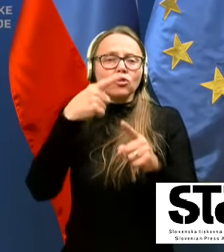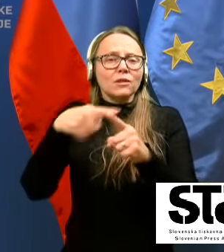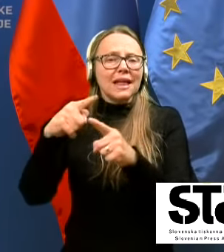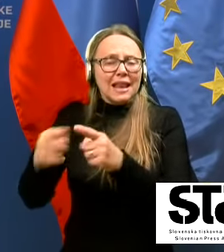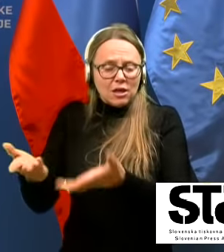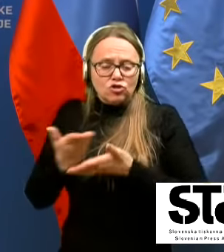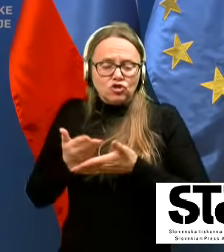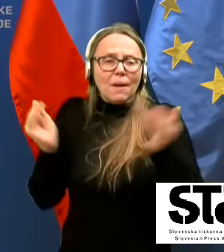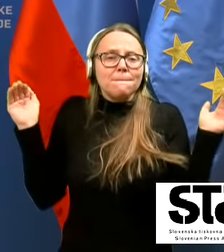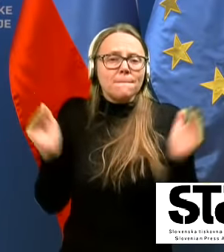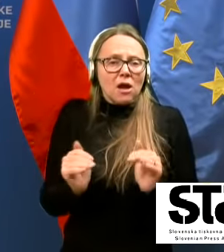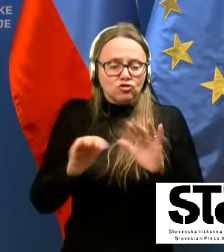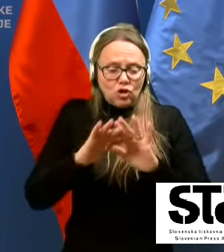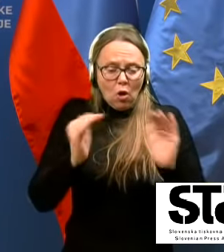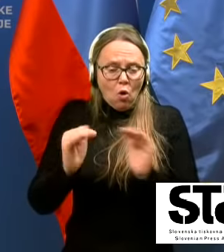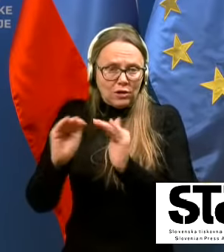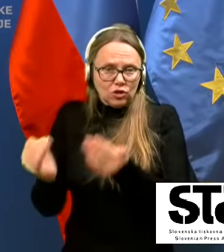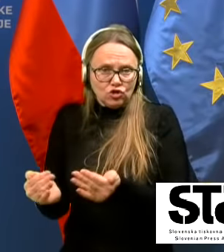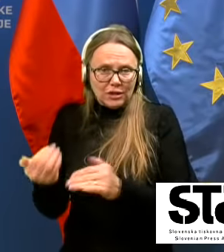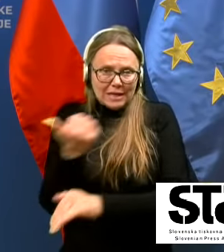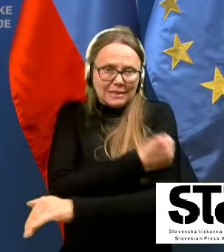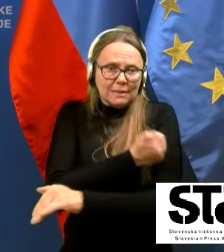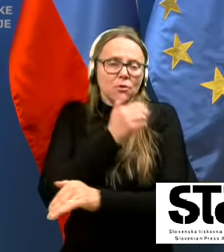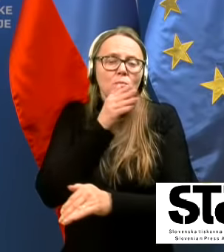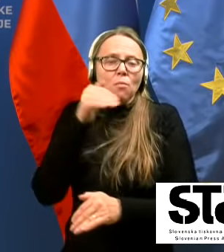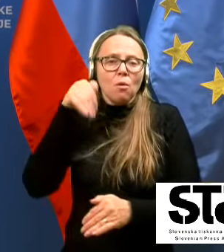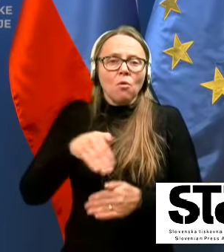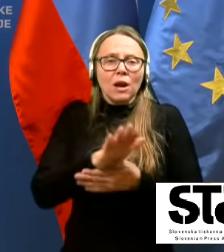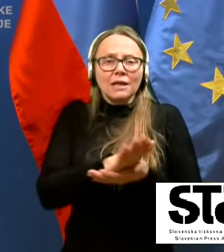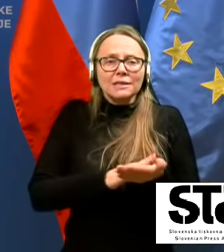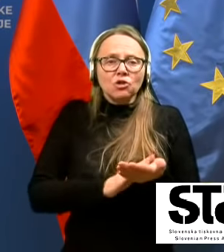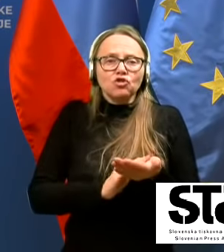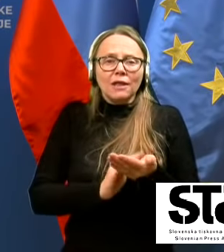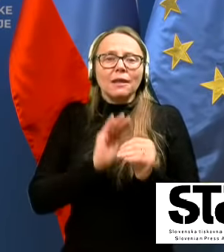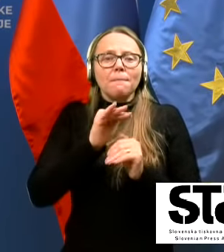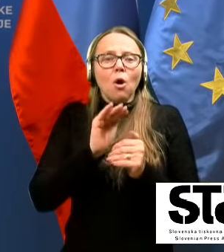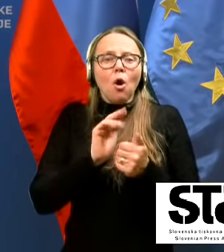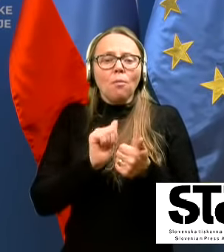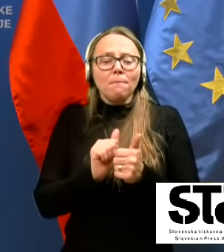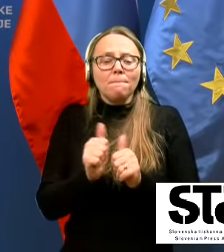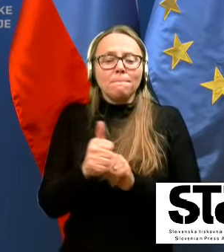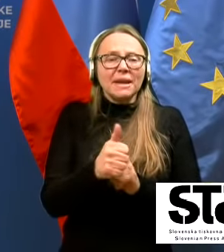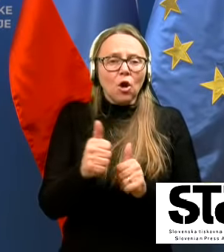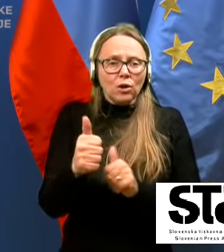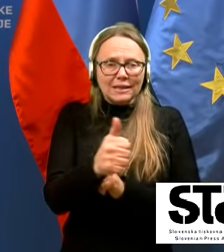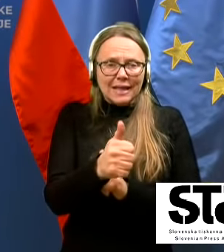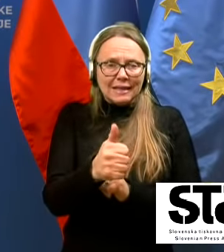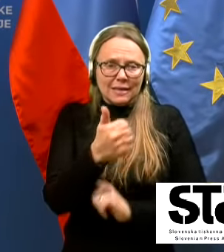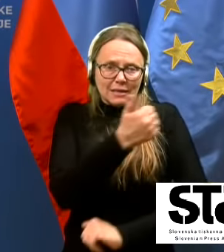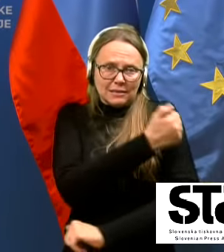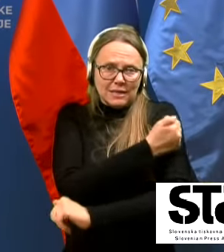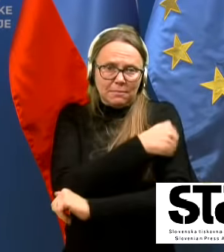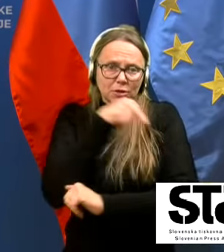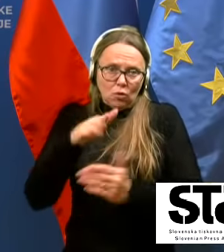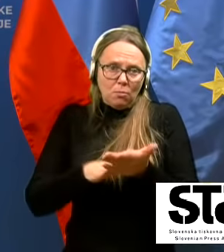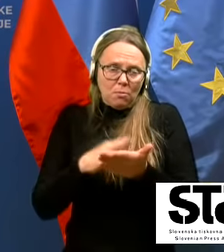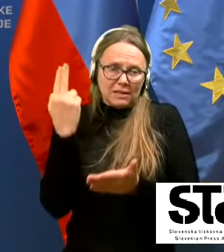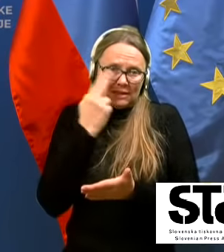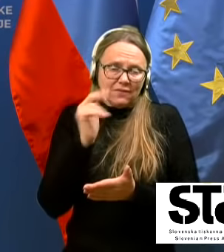cepiv, se pravi, bomo mogli začeti po prioritetah cepiti. To pomeni, sveda, najprej